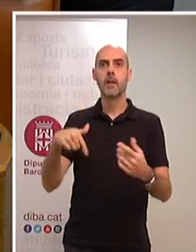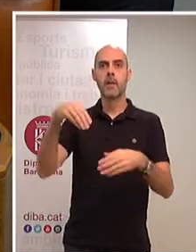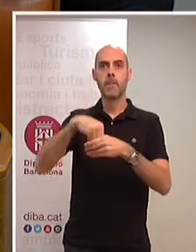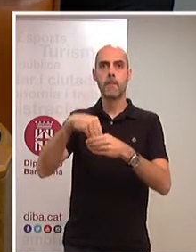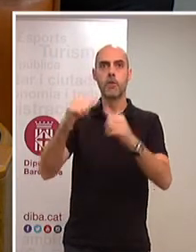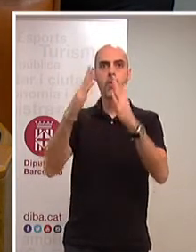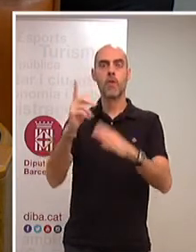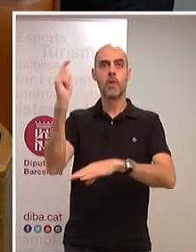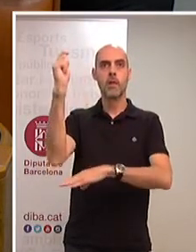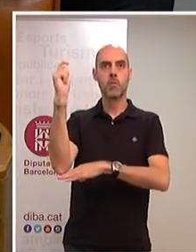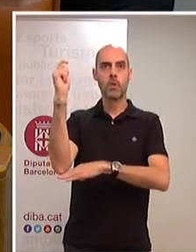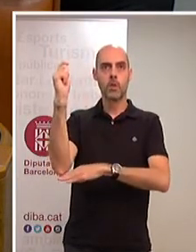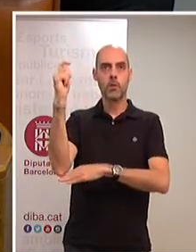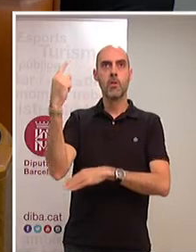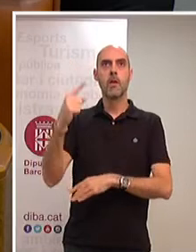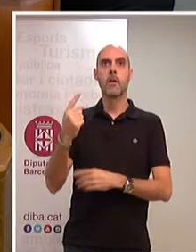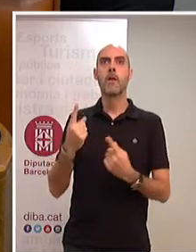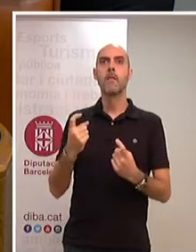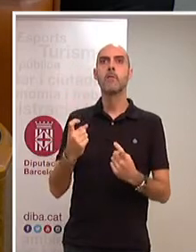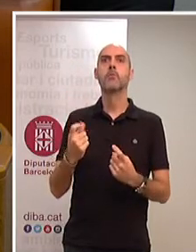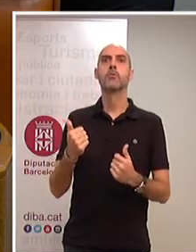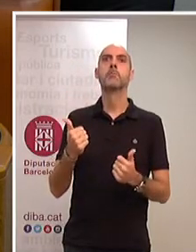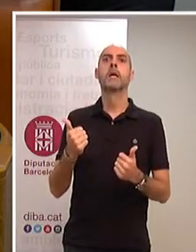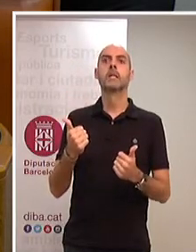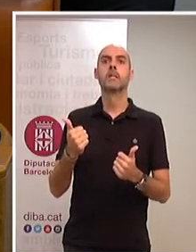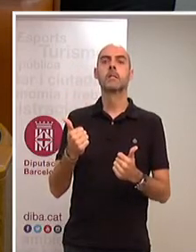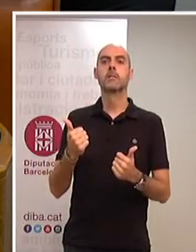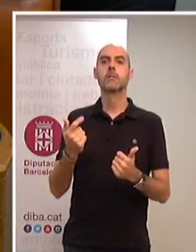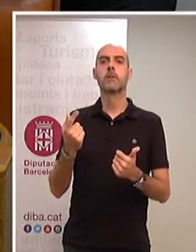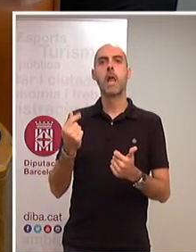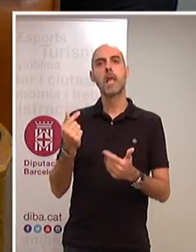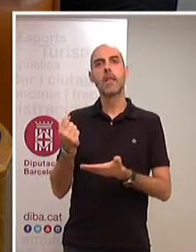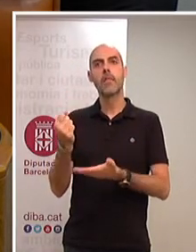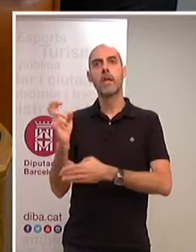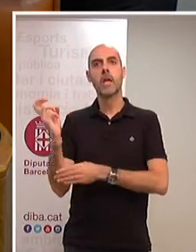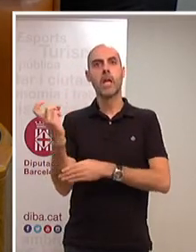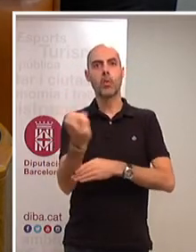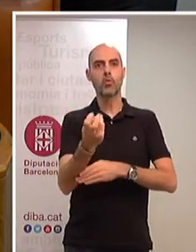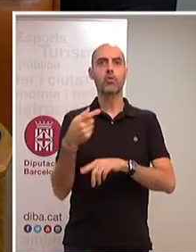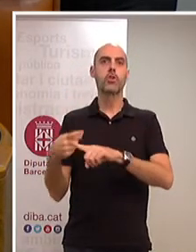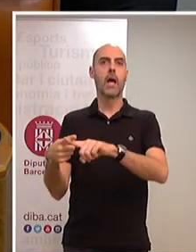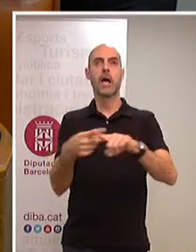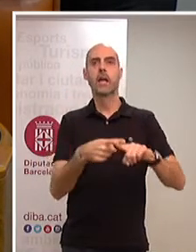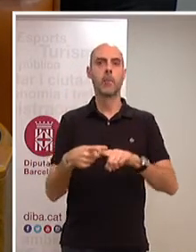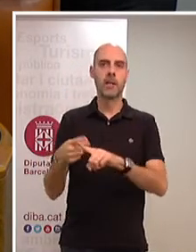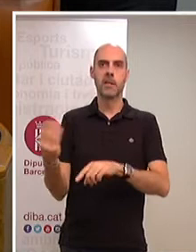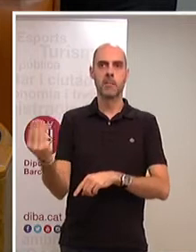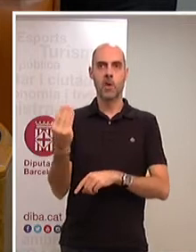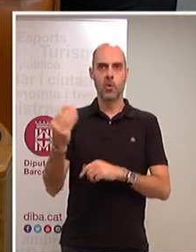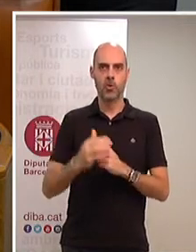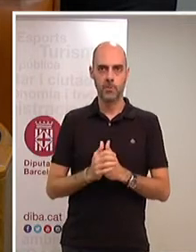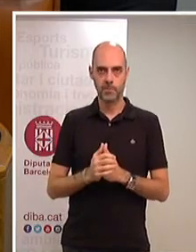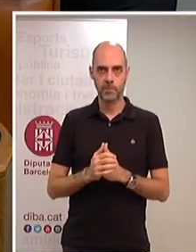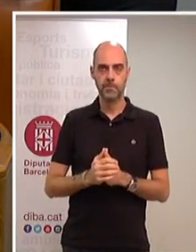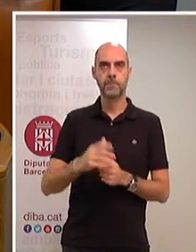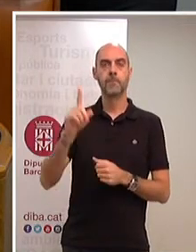de tenir una major equitat redistributiva en els recursos, considerem que és fonamental, i també